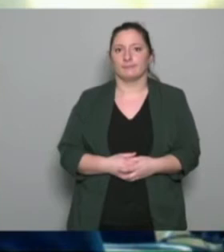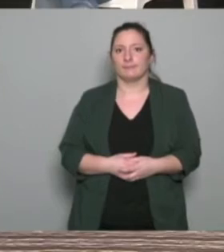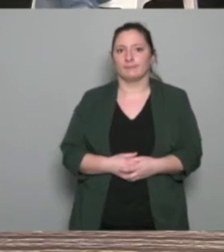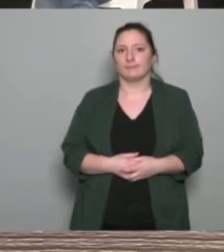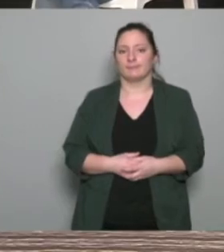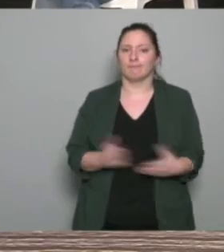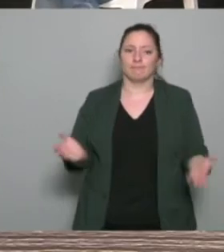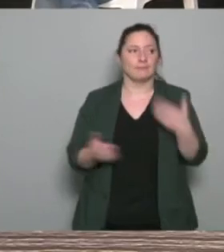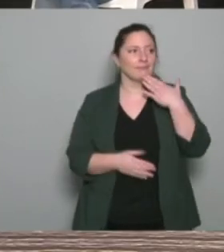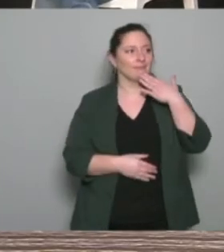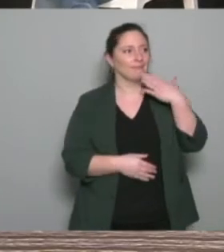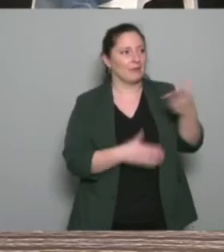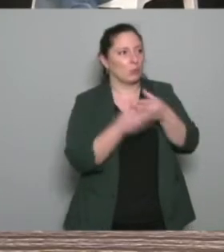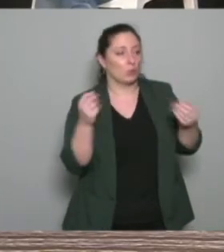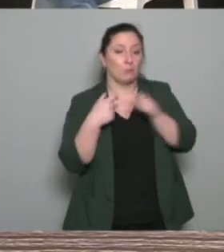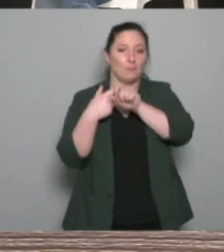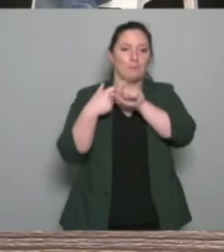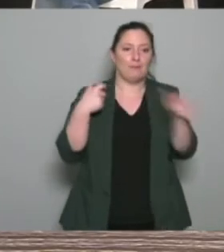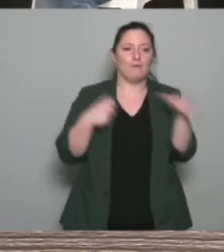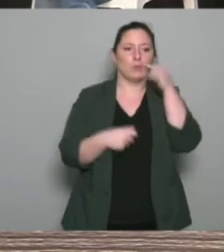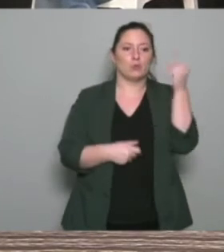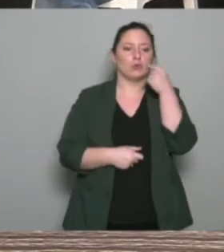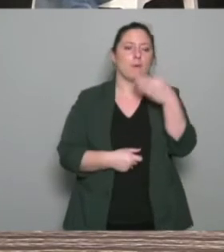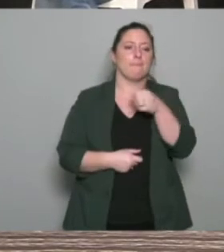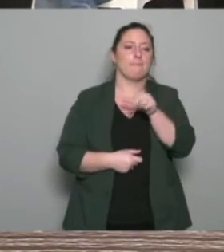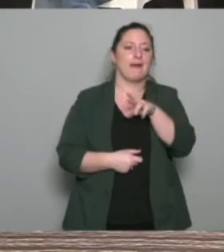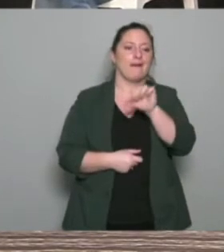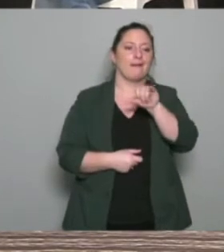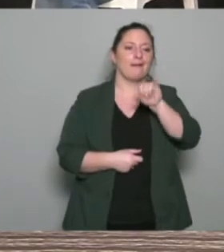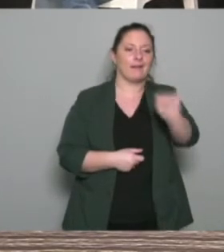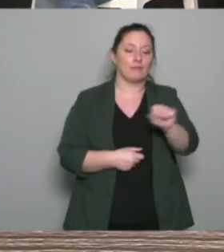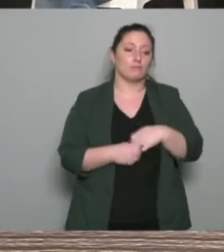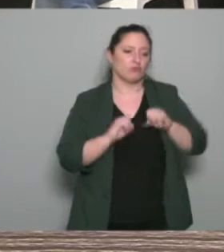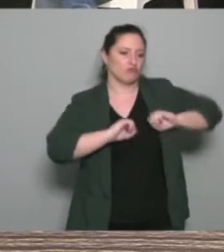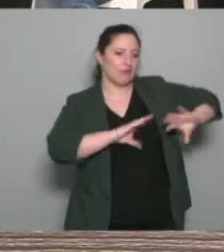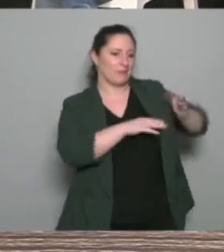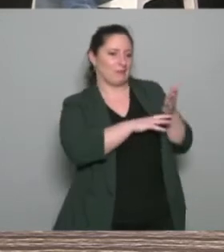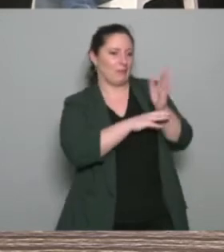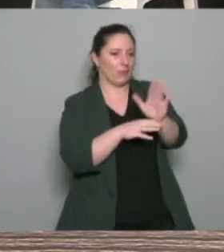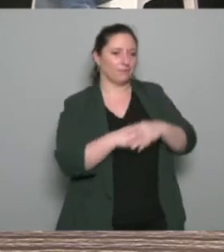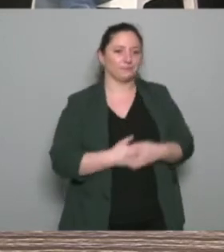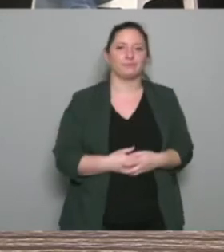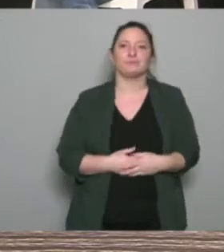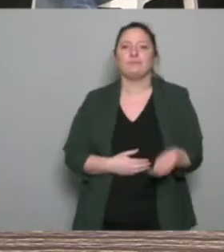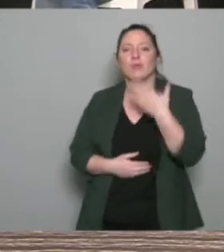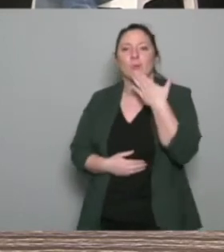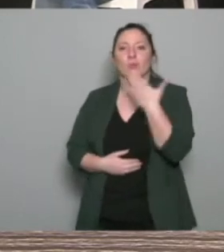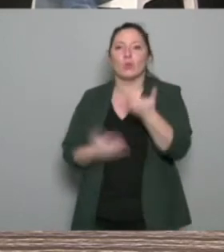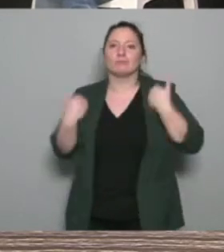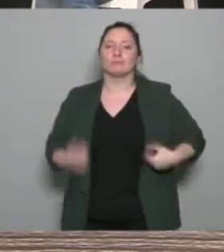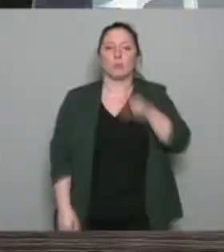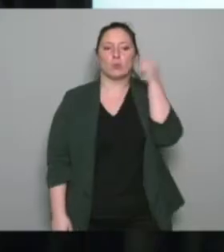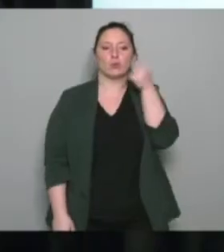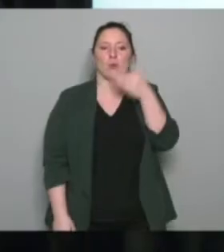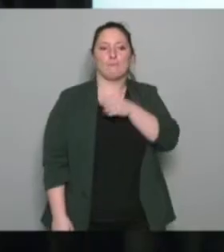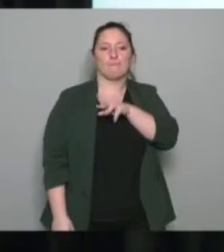merci beaucoup on va enchaîner avec monsieur Nicolas Marais je vous laisse vous présenter bonjour donc Nicolas Marais